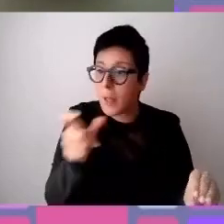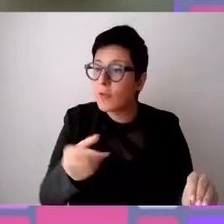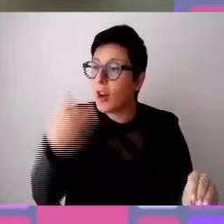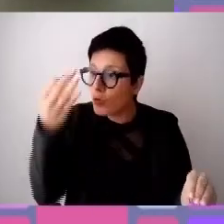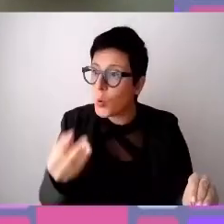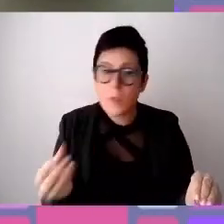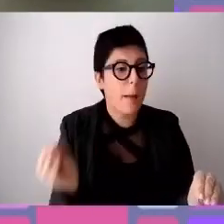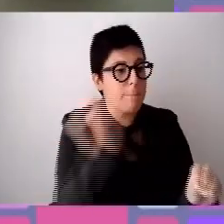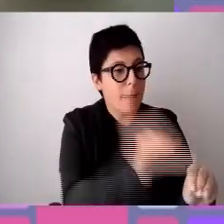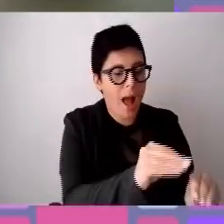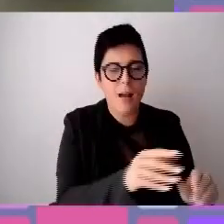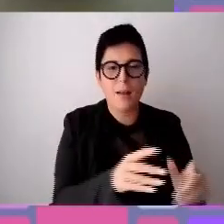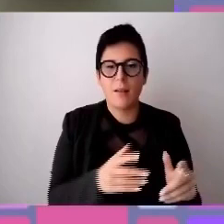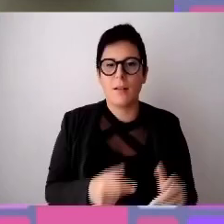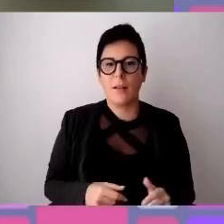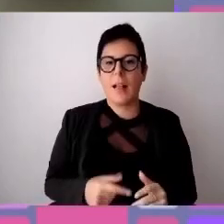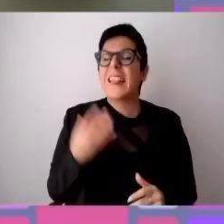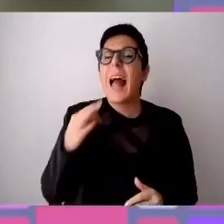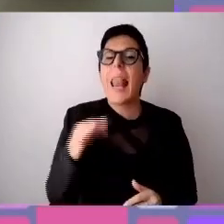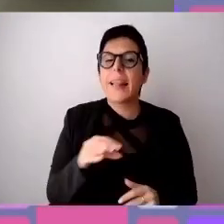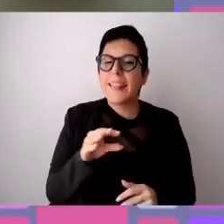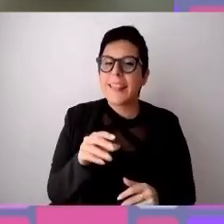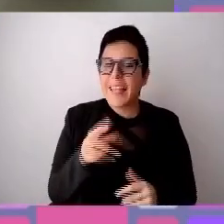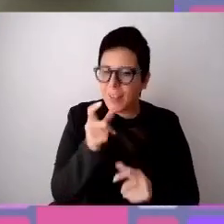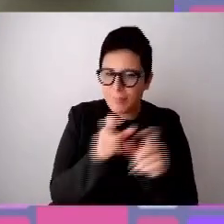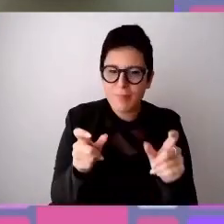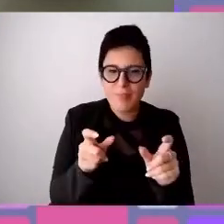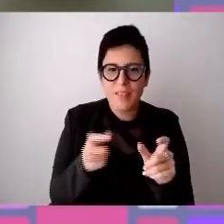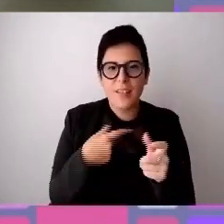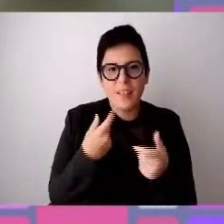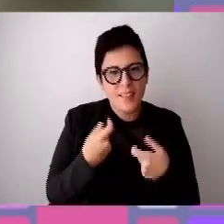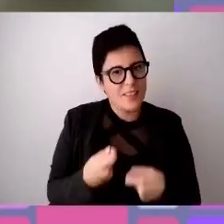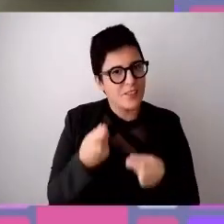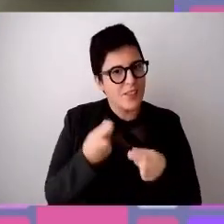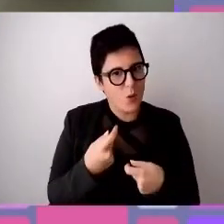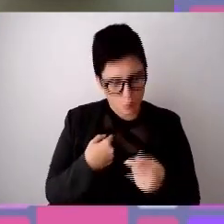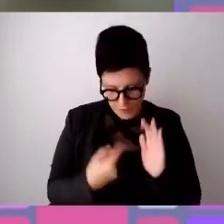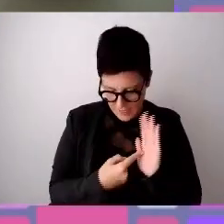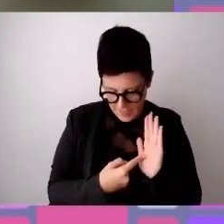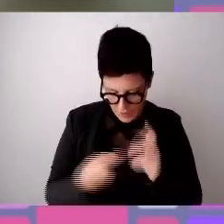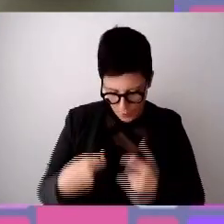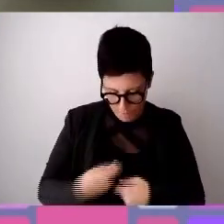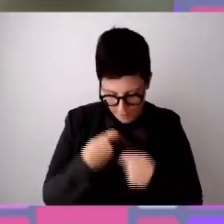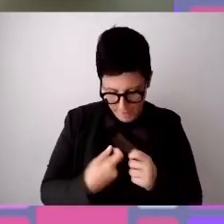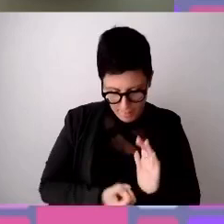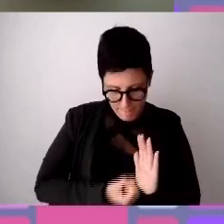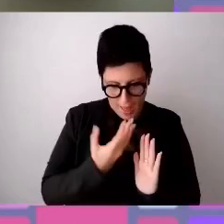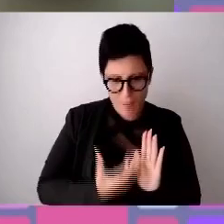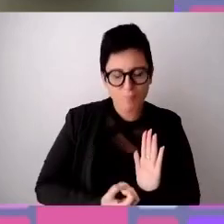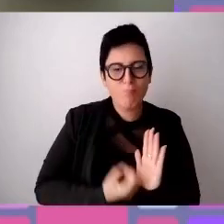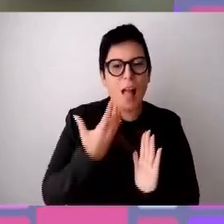troviamo i talenti. Il diritto allo sviluppo di cui parlava Giorgio è fantastico, è vero, c'è diritto allo sviluppo ed